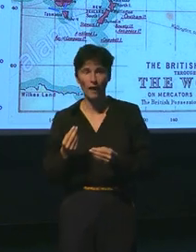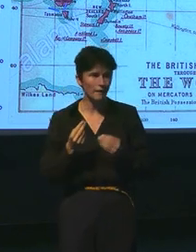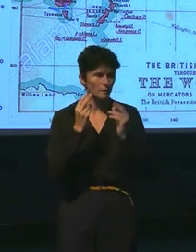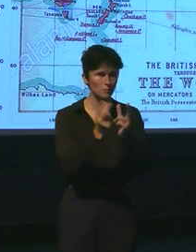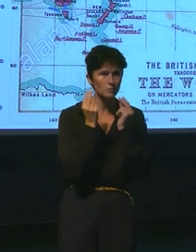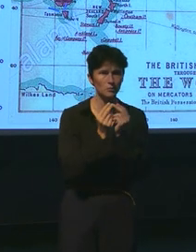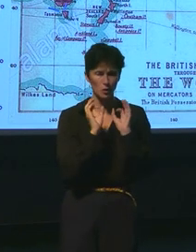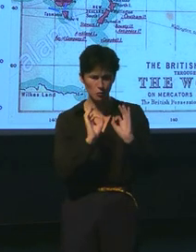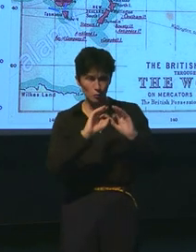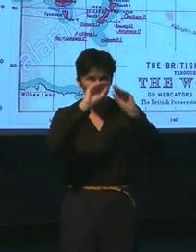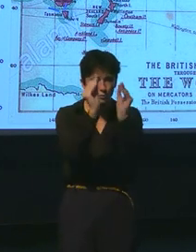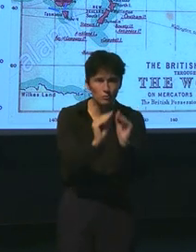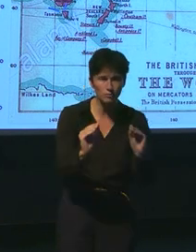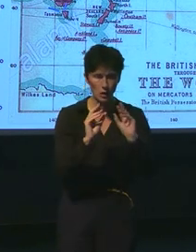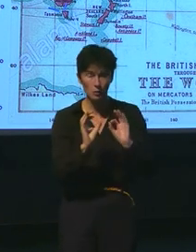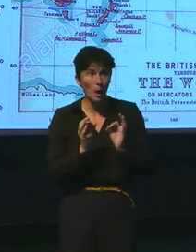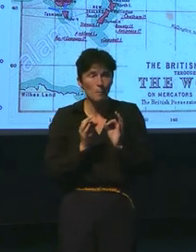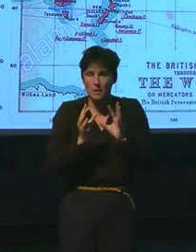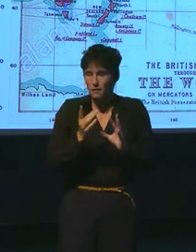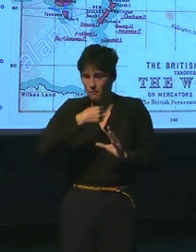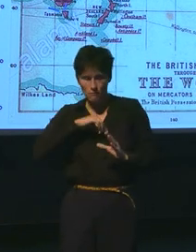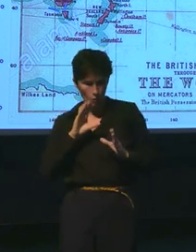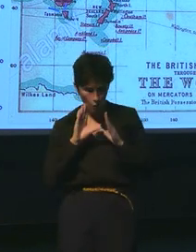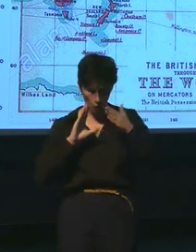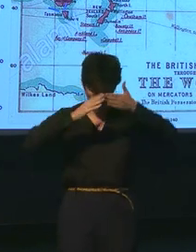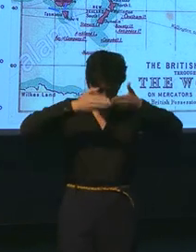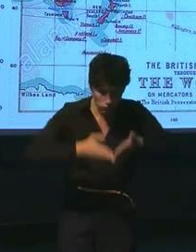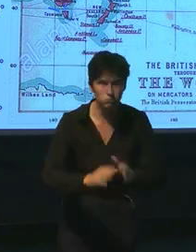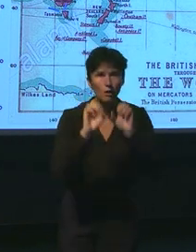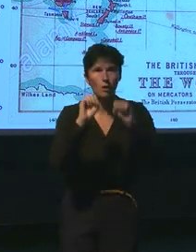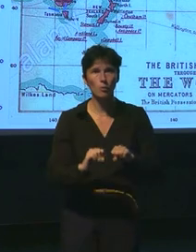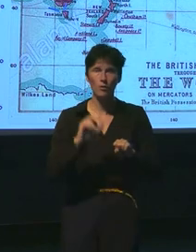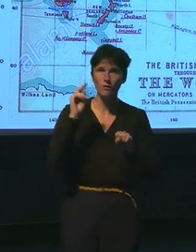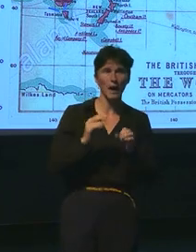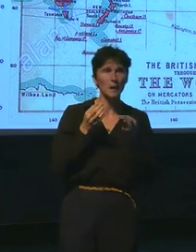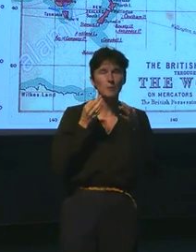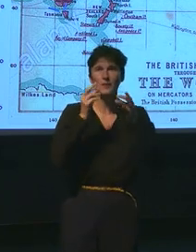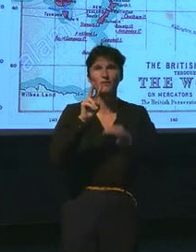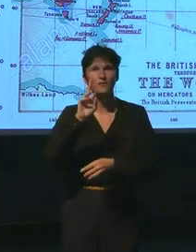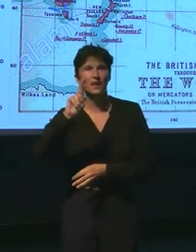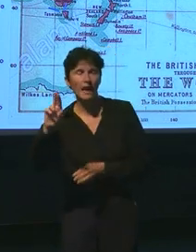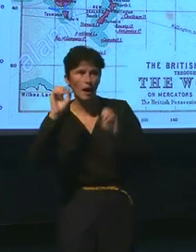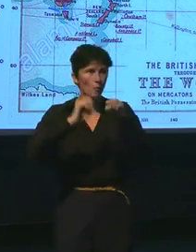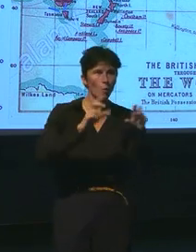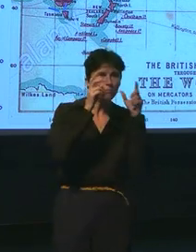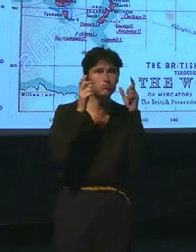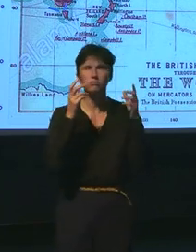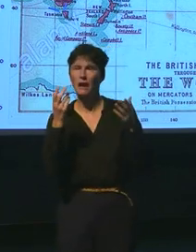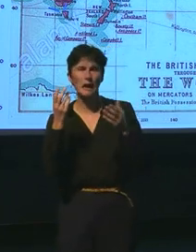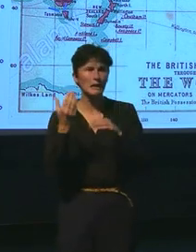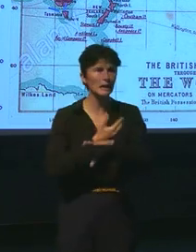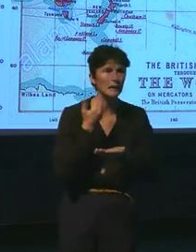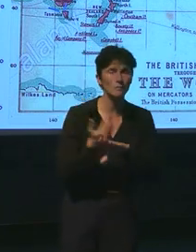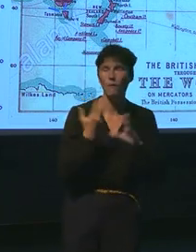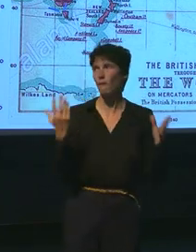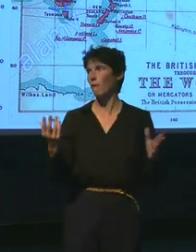si nous y étions, on est presque dans un monde virtuel, on a vraiment les billets spéciales pour regarder ce qui s passé. Tout à fait génial, quelle autre